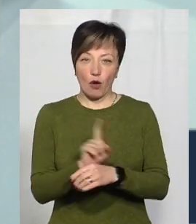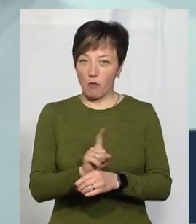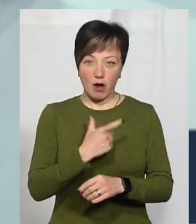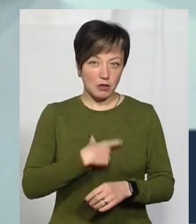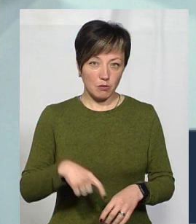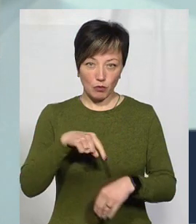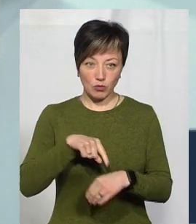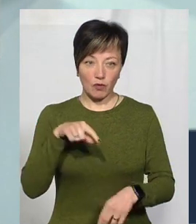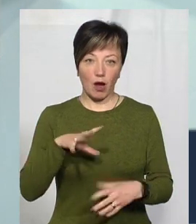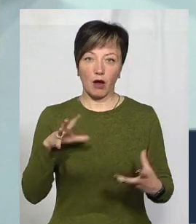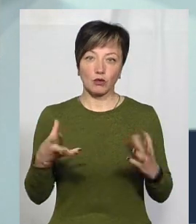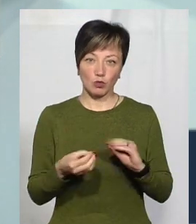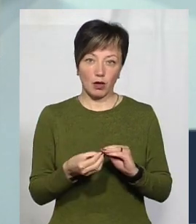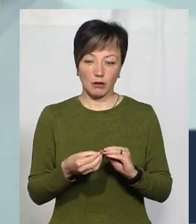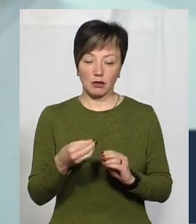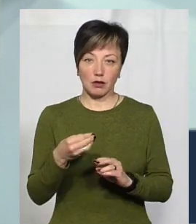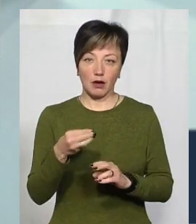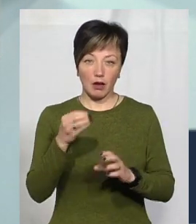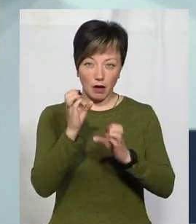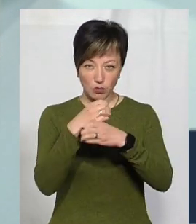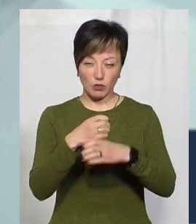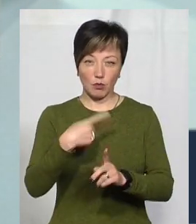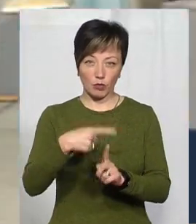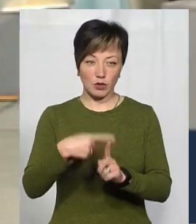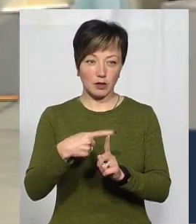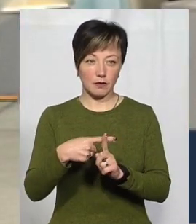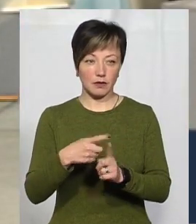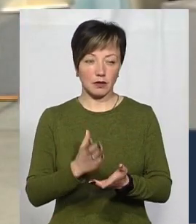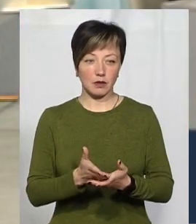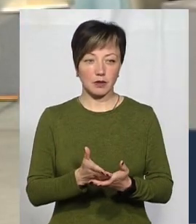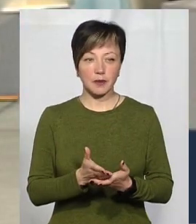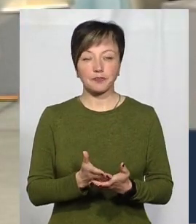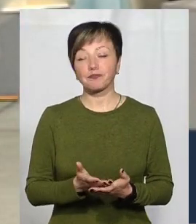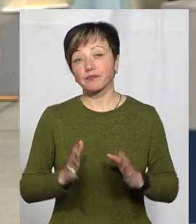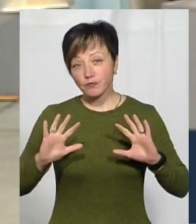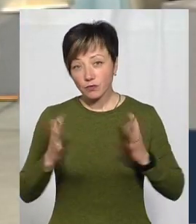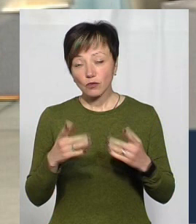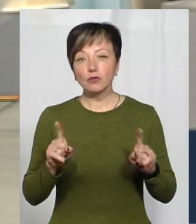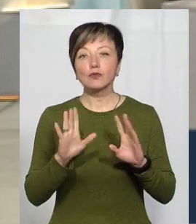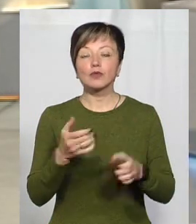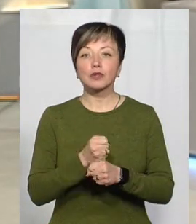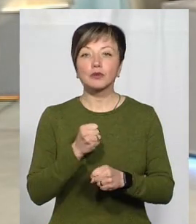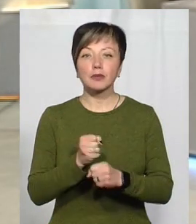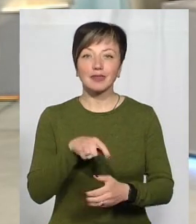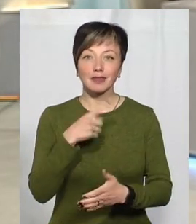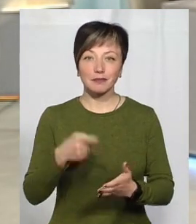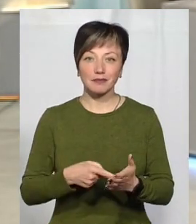почувають, а результат позитивний. А якщо так станеться, що ви будете робити?